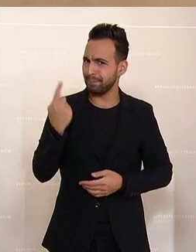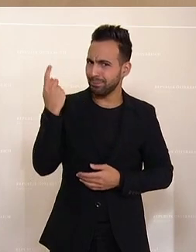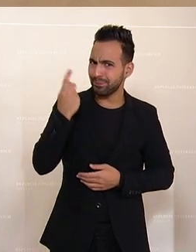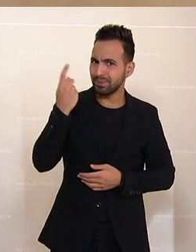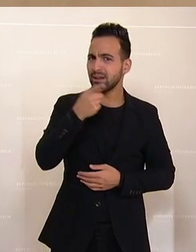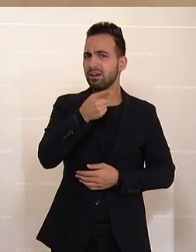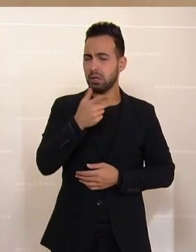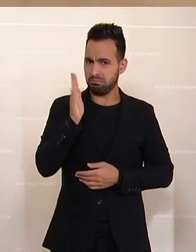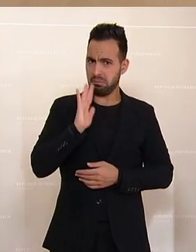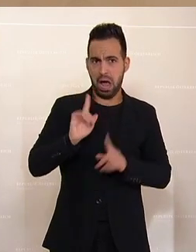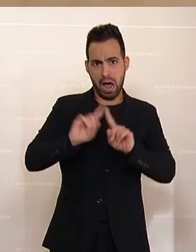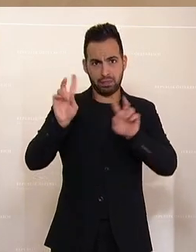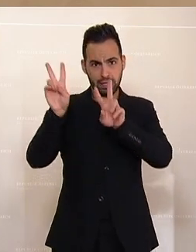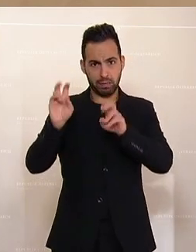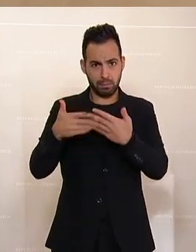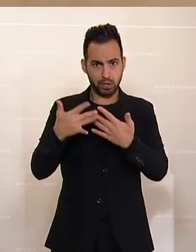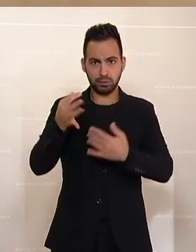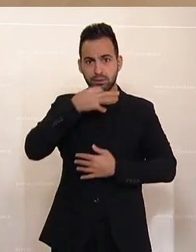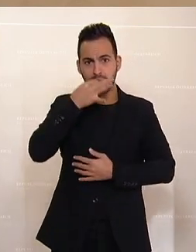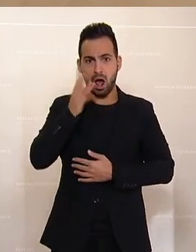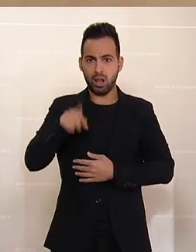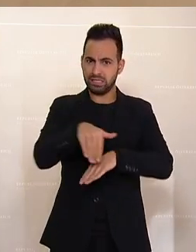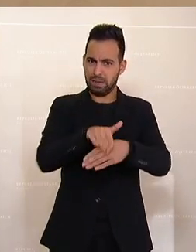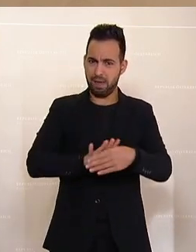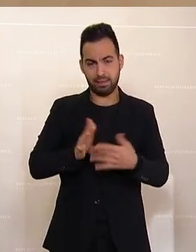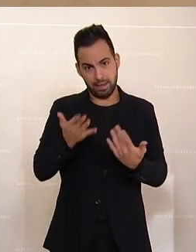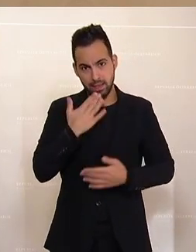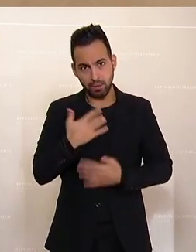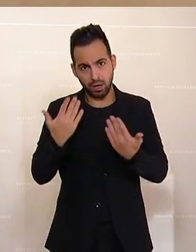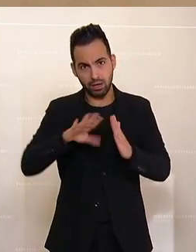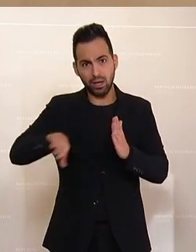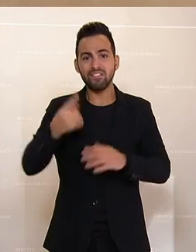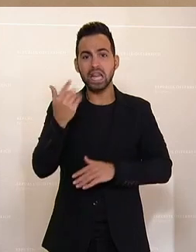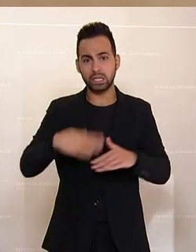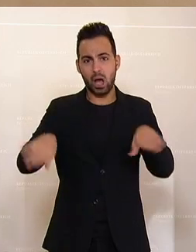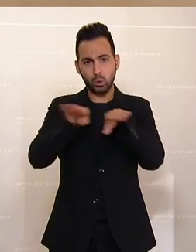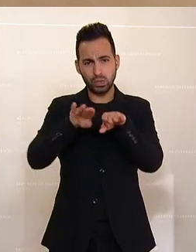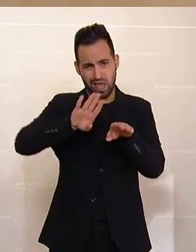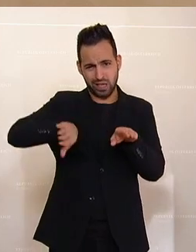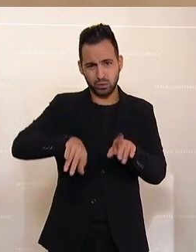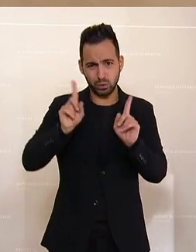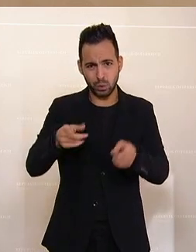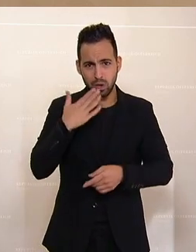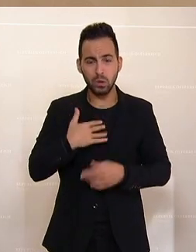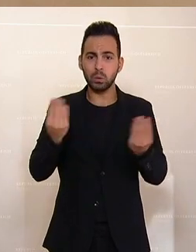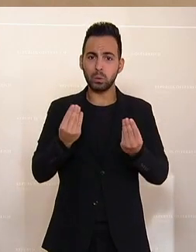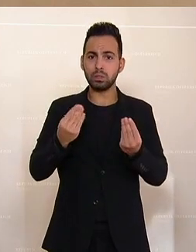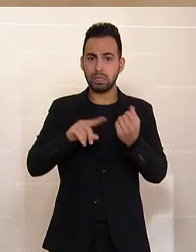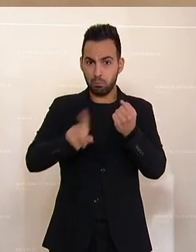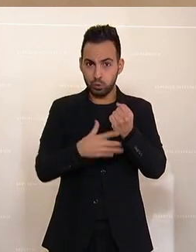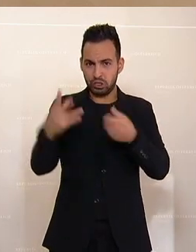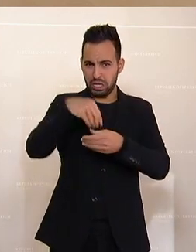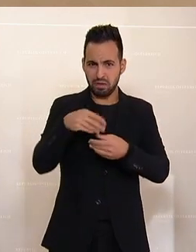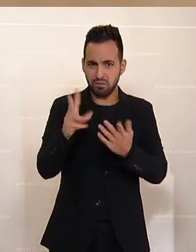ein anderes Thema aussuchen sollen als die Gemeinden und den Finanzausgleich zum Thema Budget.